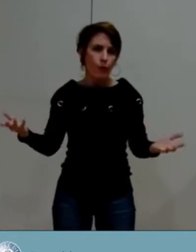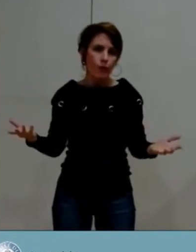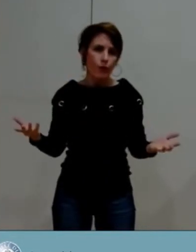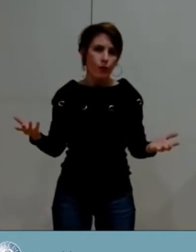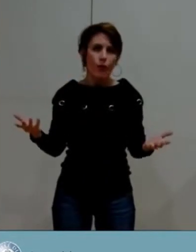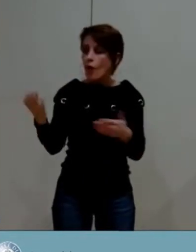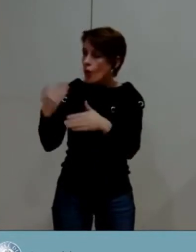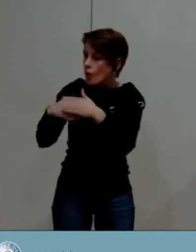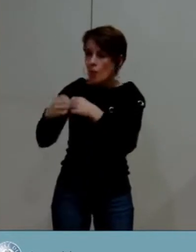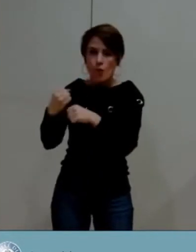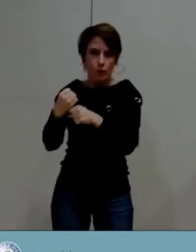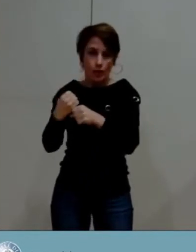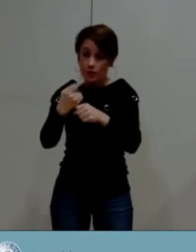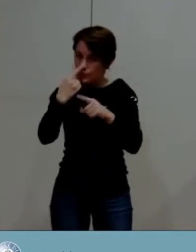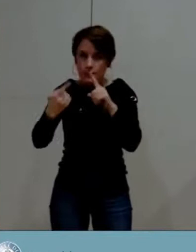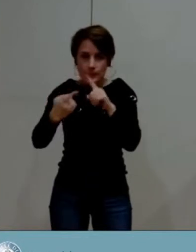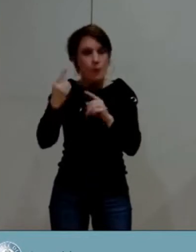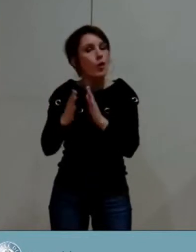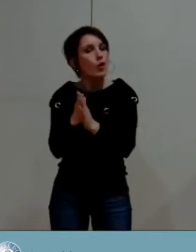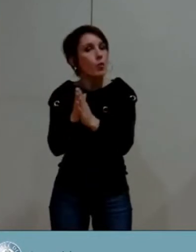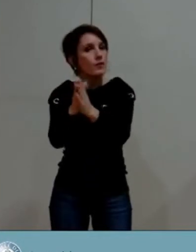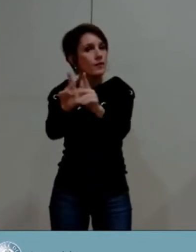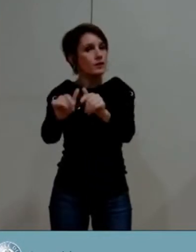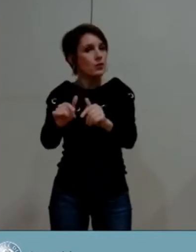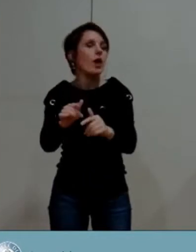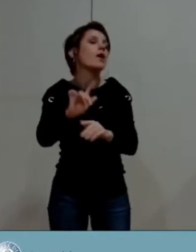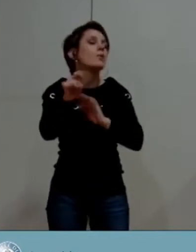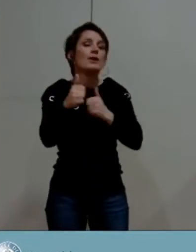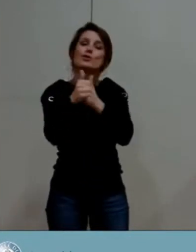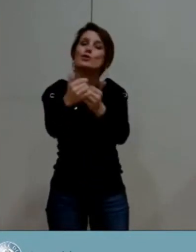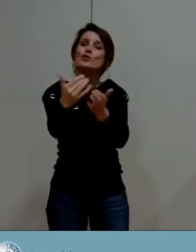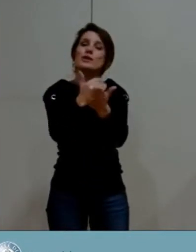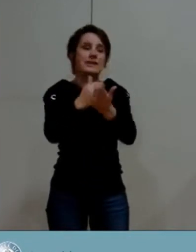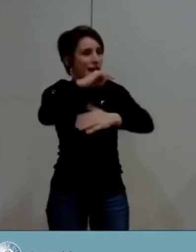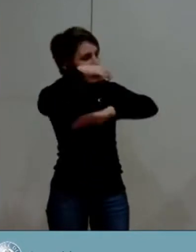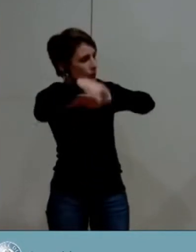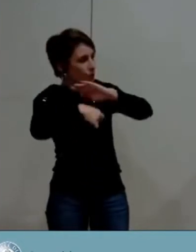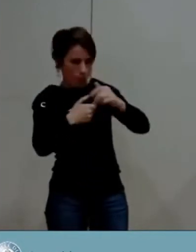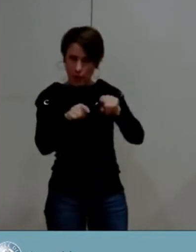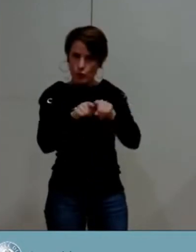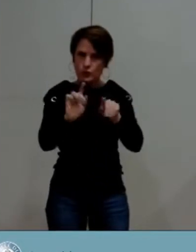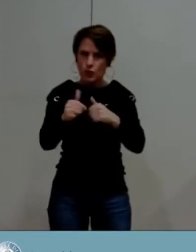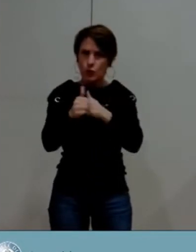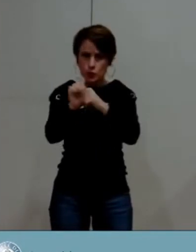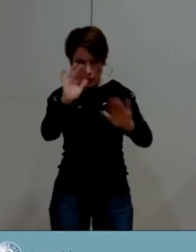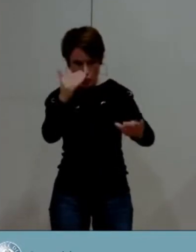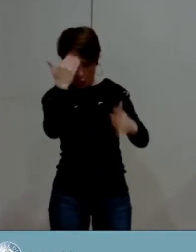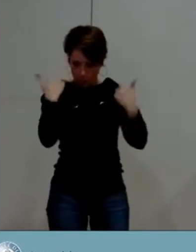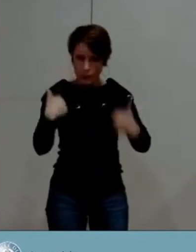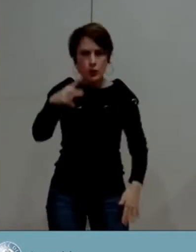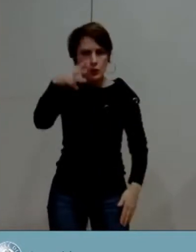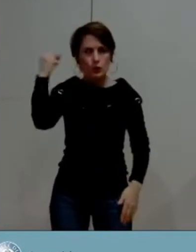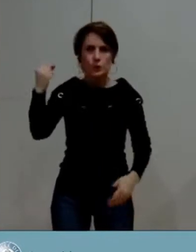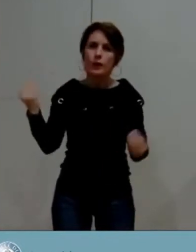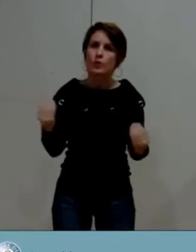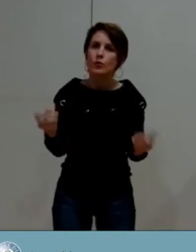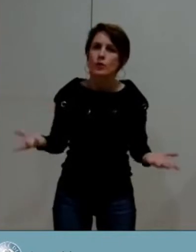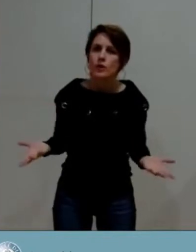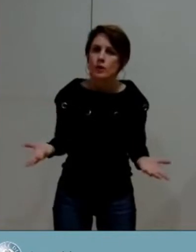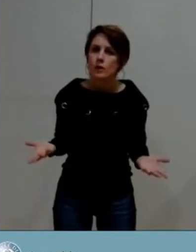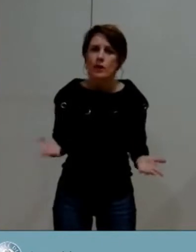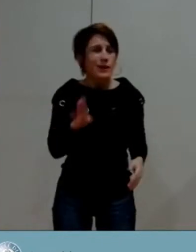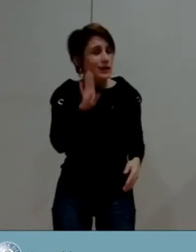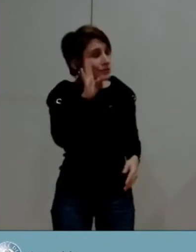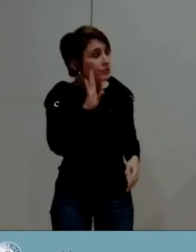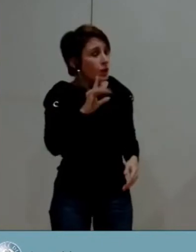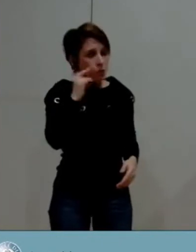travail n'est pas seulement financière, mais aussi et surtout humaine. Monsieur le maire, nous vous demandons